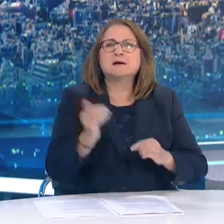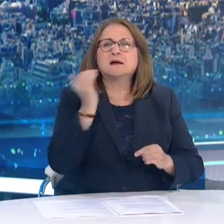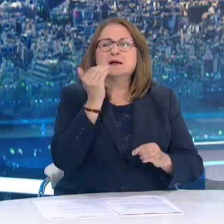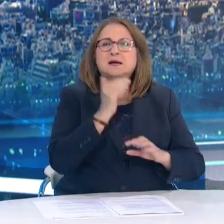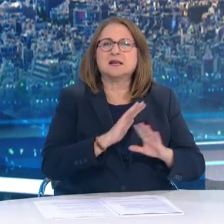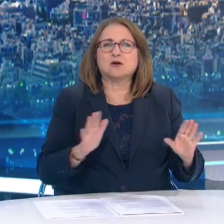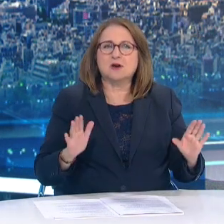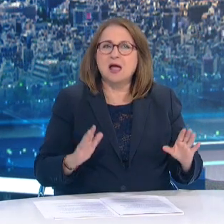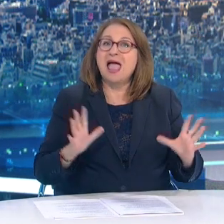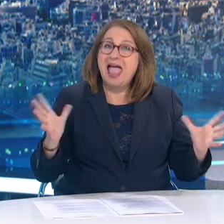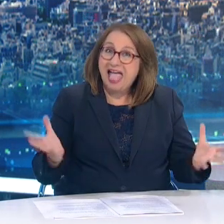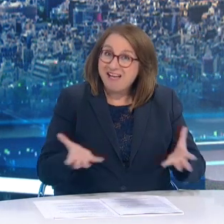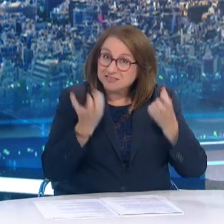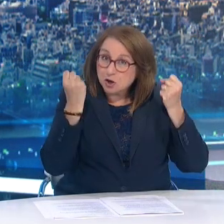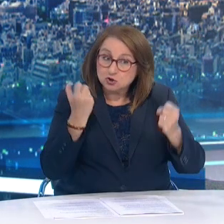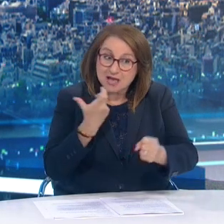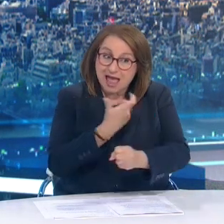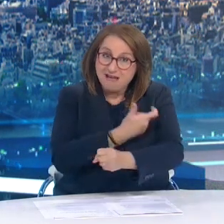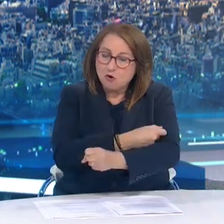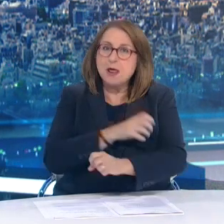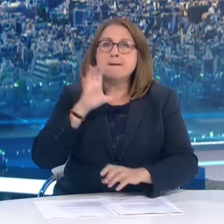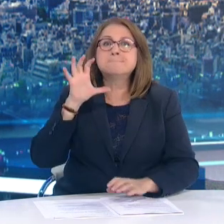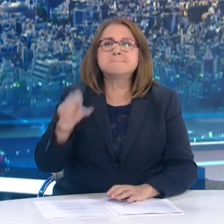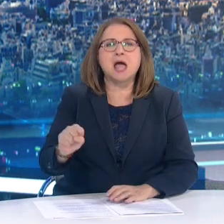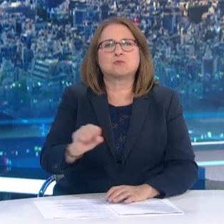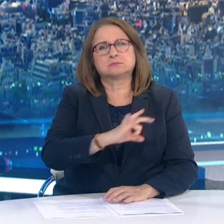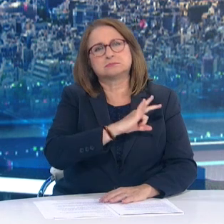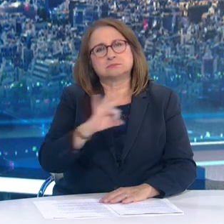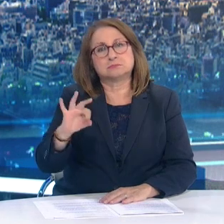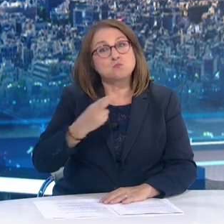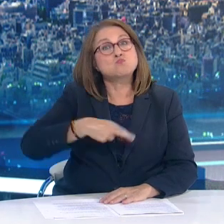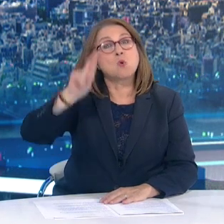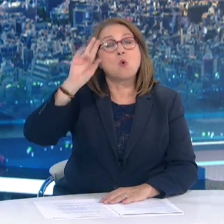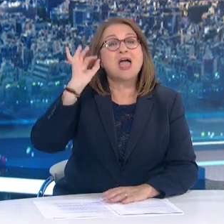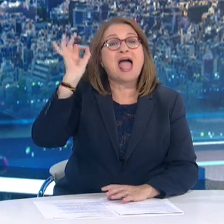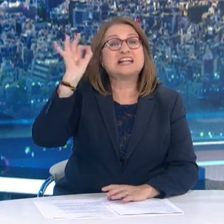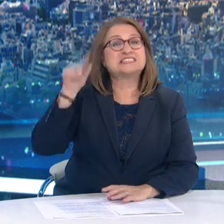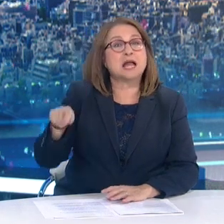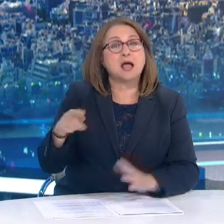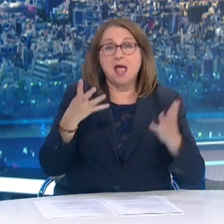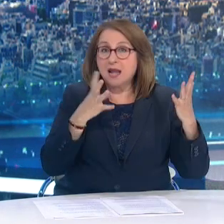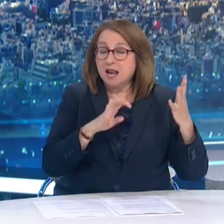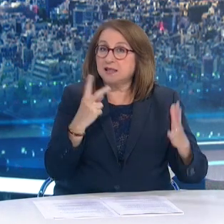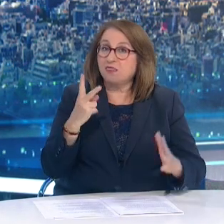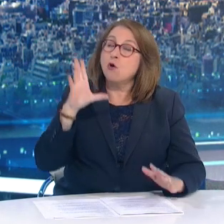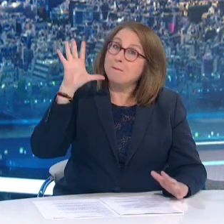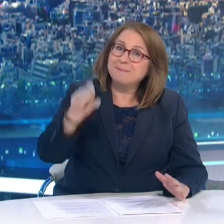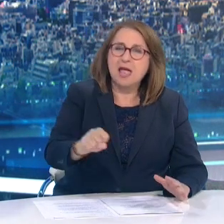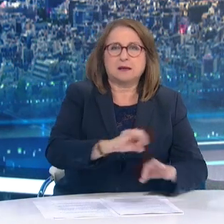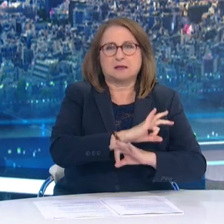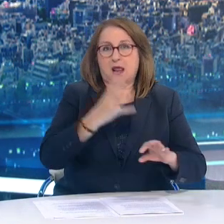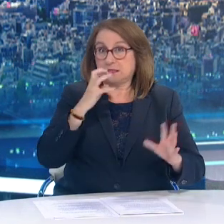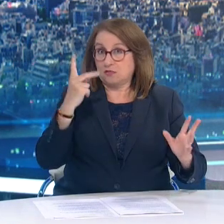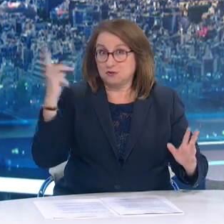παραμένουν εξαιρετικά υψηλοί. Πιο συγκεκριμένα από την τεχνική ανάλυση νούμερο 17 του Public Health England για κρούσματα με